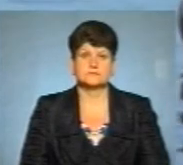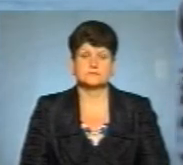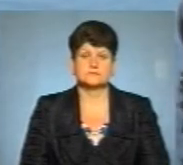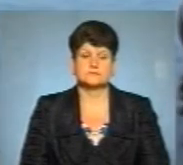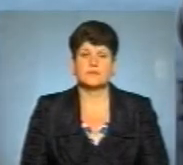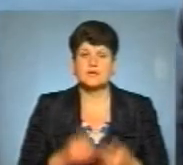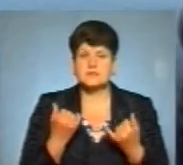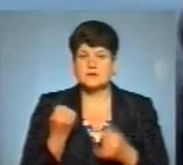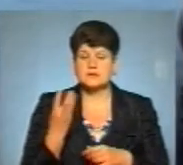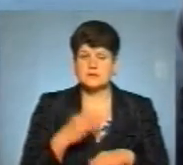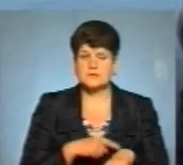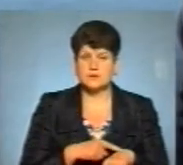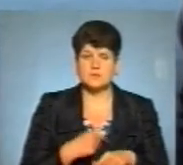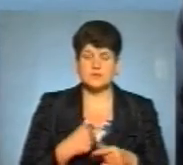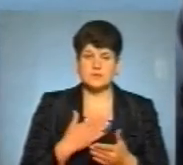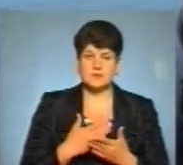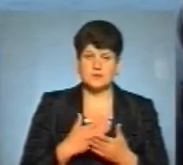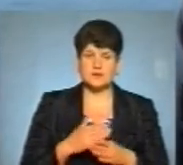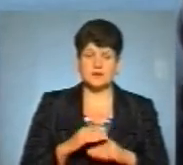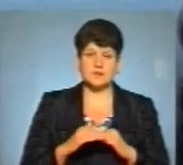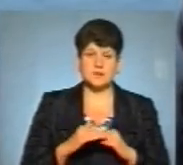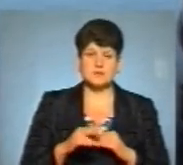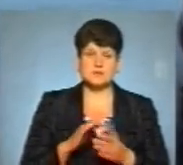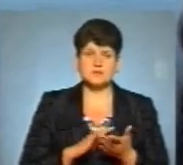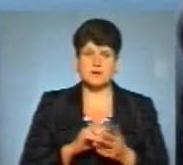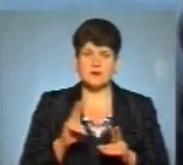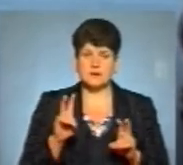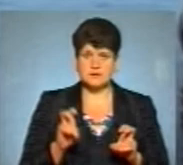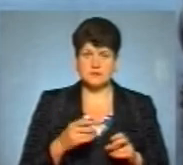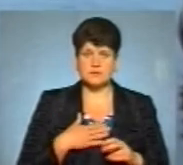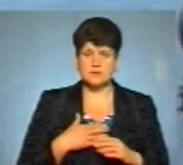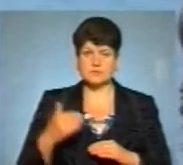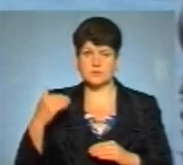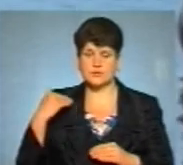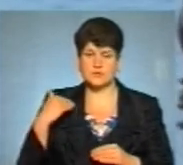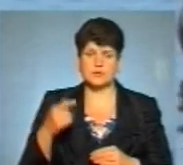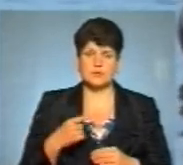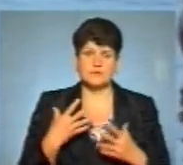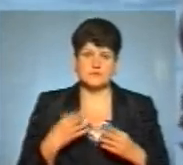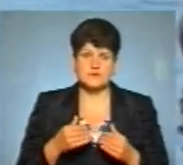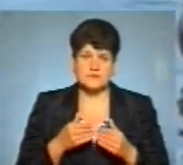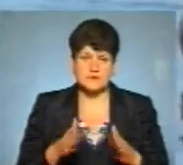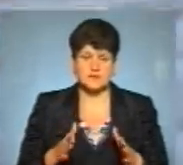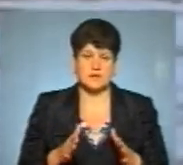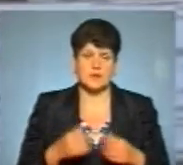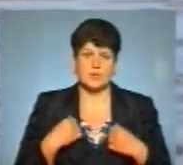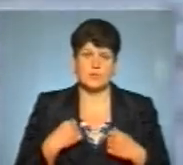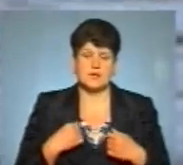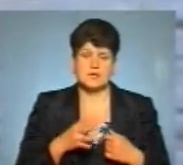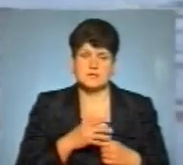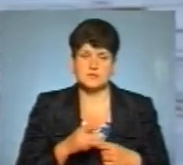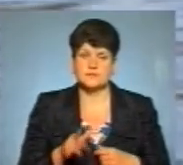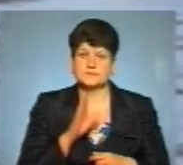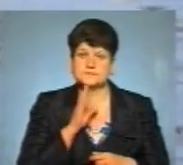Зараз 13-та година, і ми знаходимося на пляжі Циганка. За моєю спиною тернополяни вже відкрили купальний сезон. Лариса